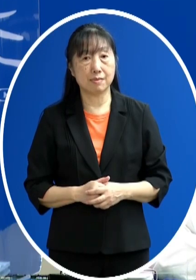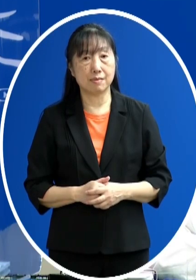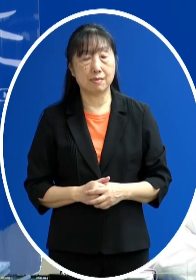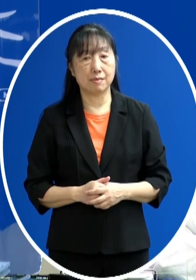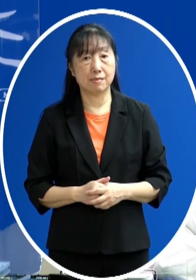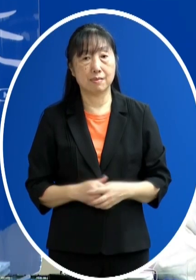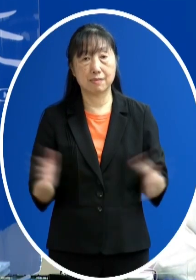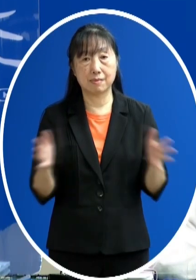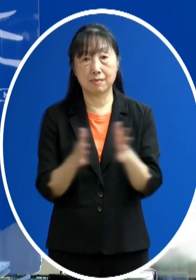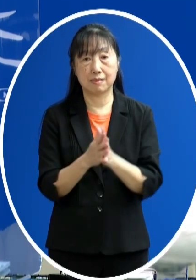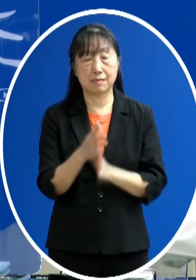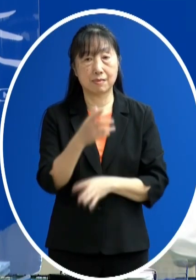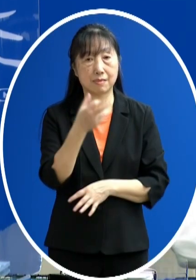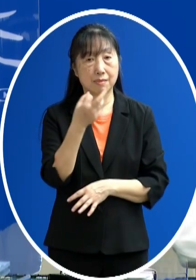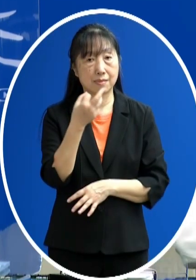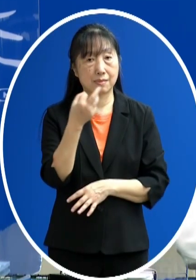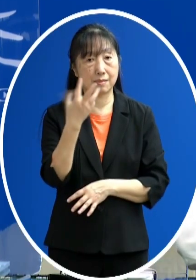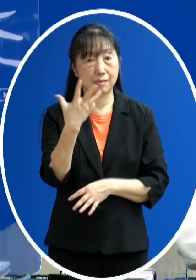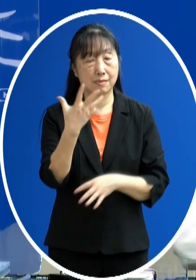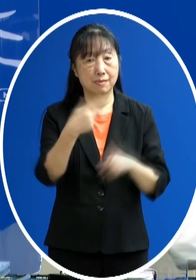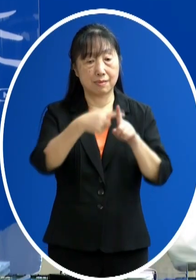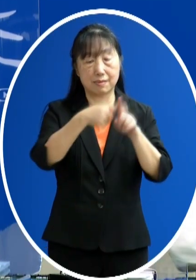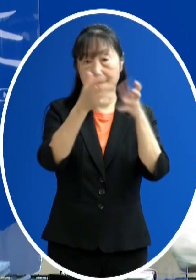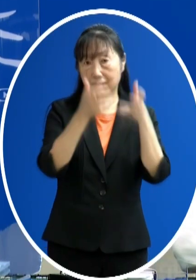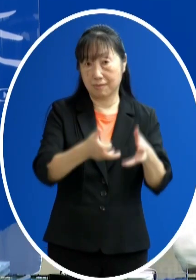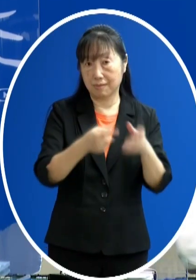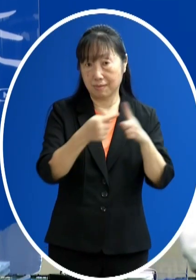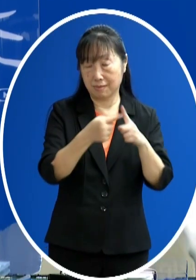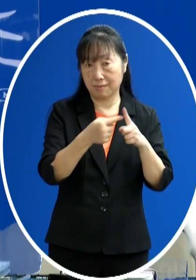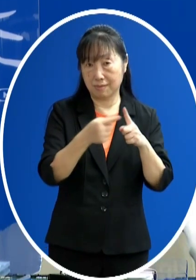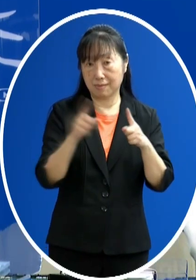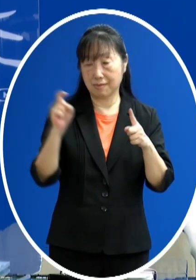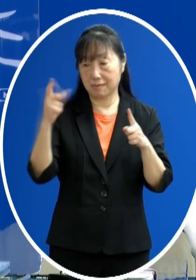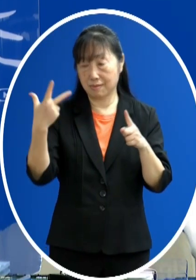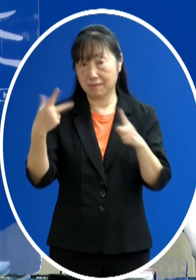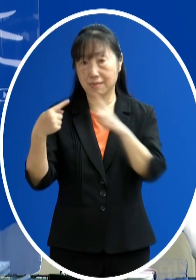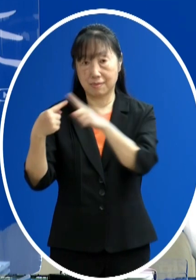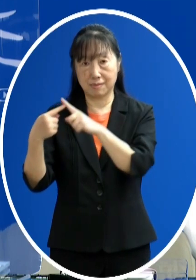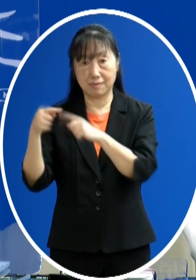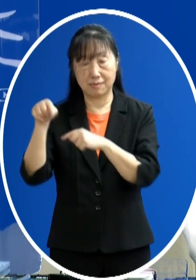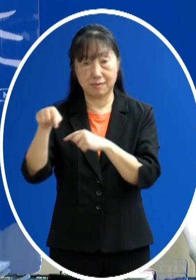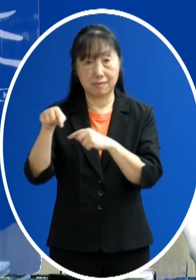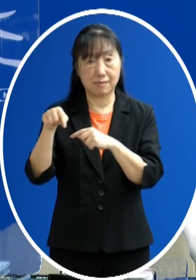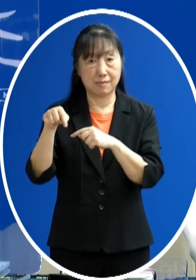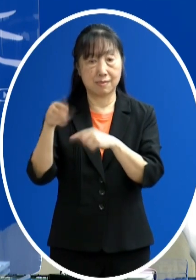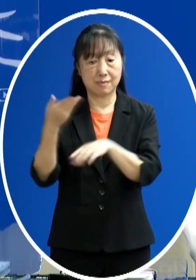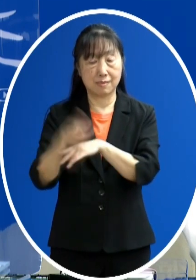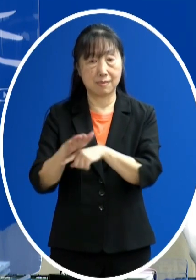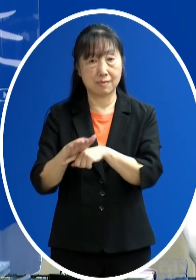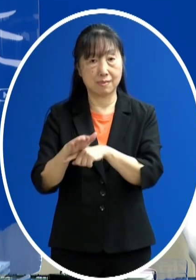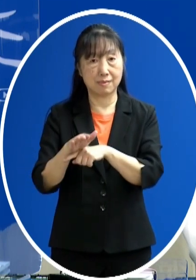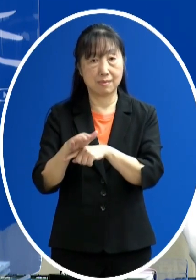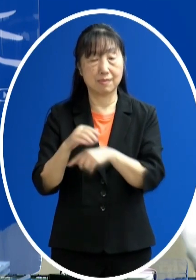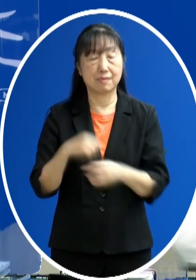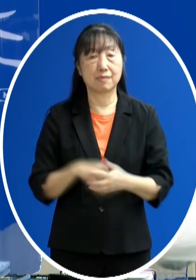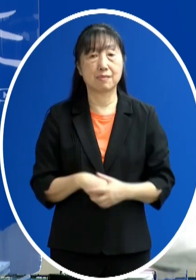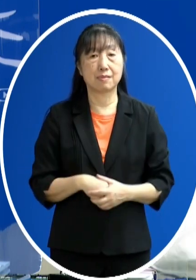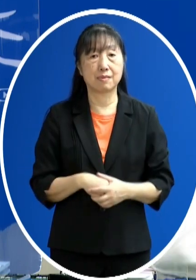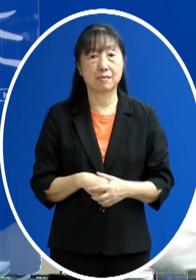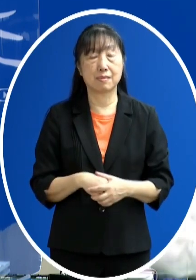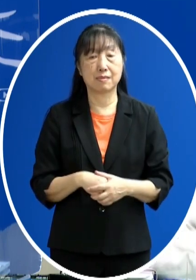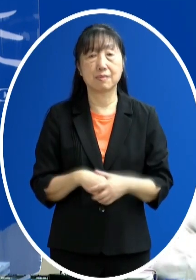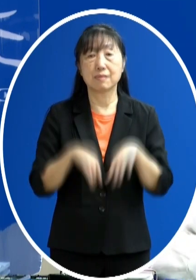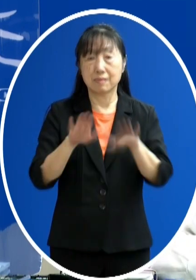總共有18例的這個重症 那177例的這個死亡當中 我們這邊